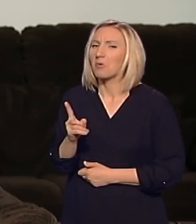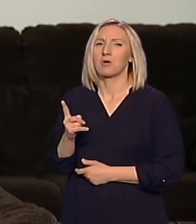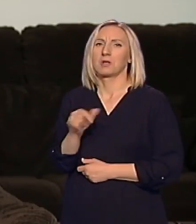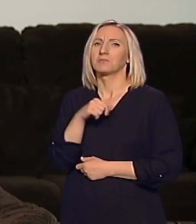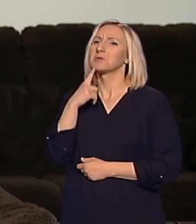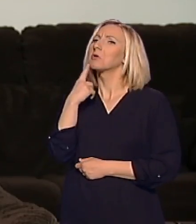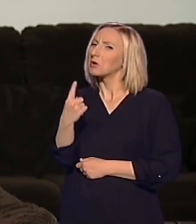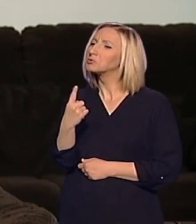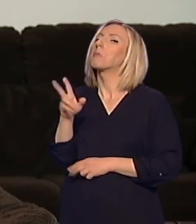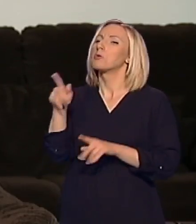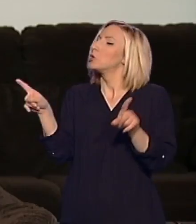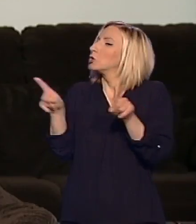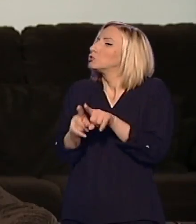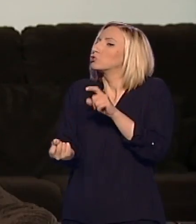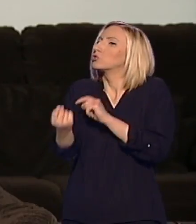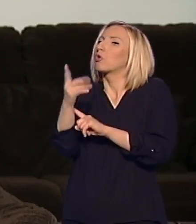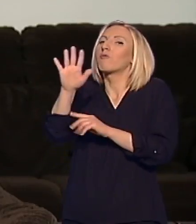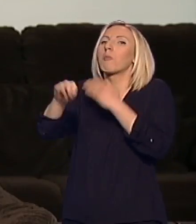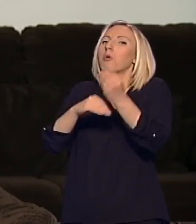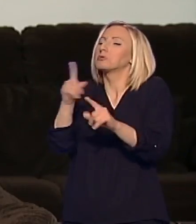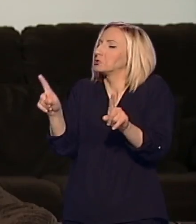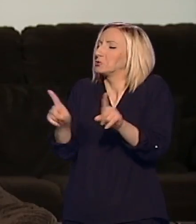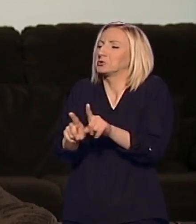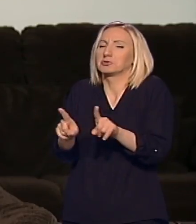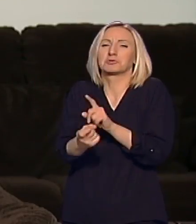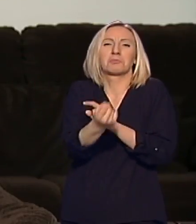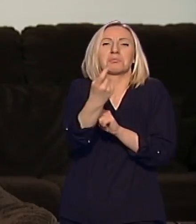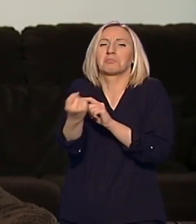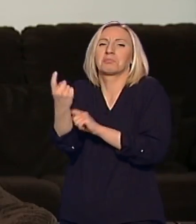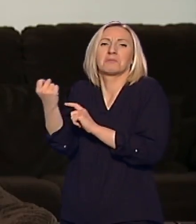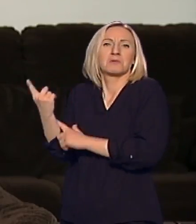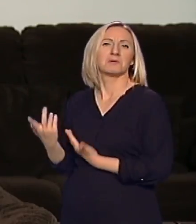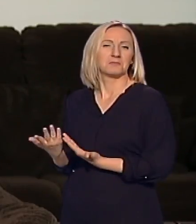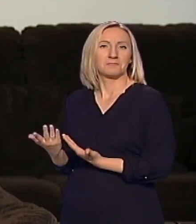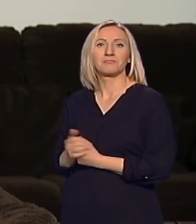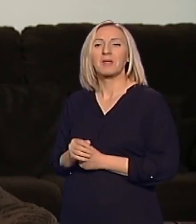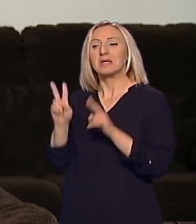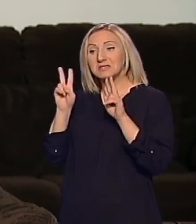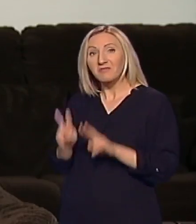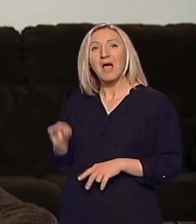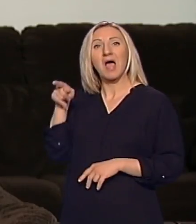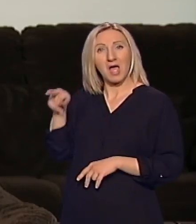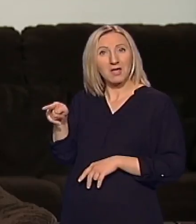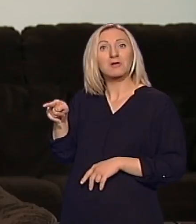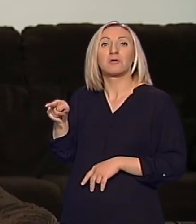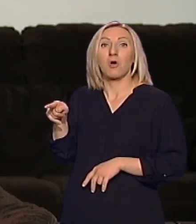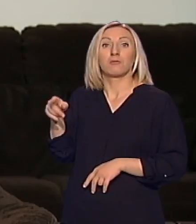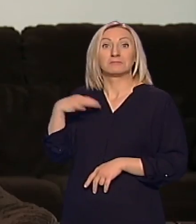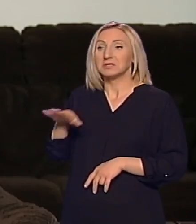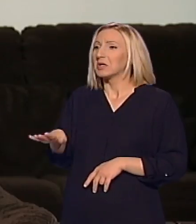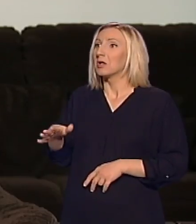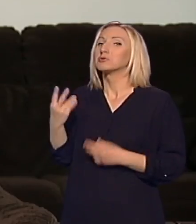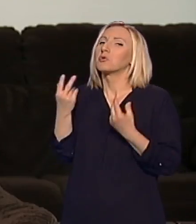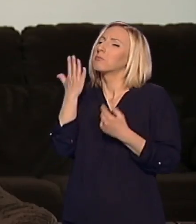nego samo kaži može i vama to da se desi. I tako da stvarno su njega toliko divno prihvatila deca